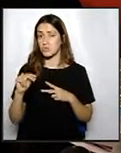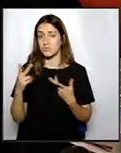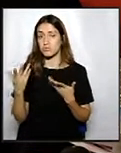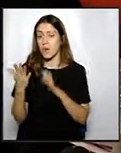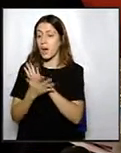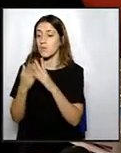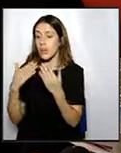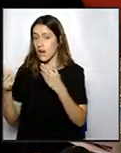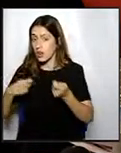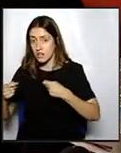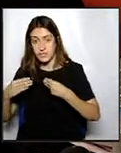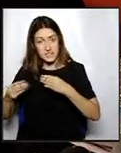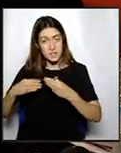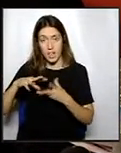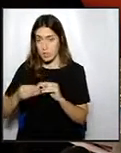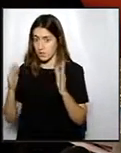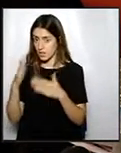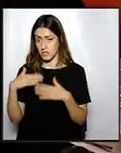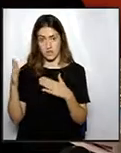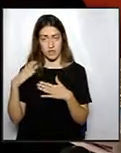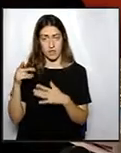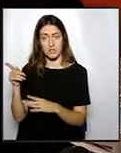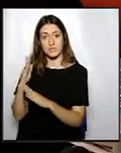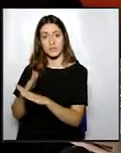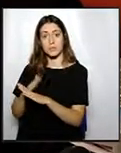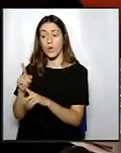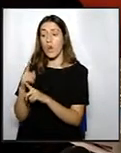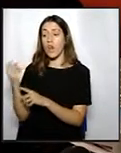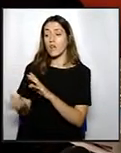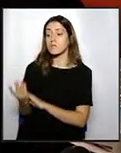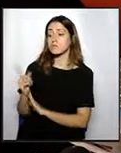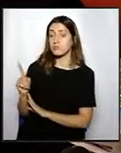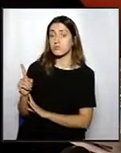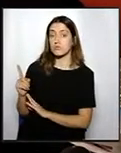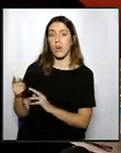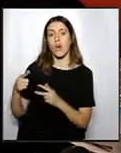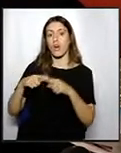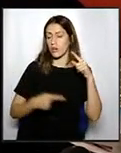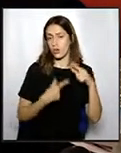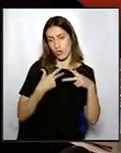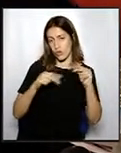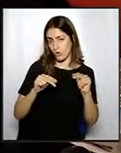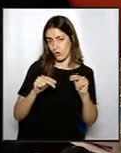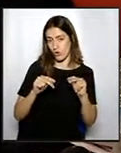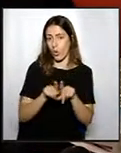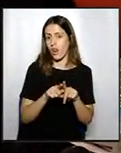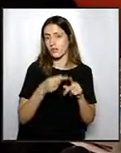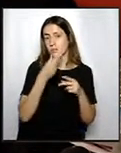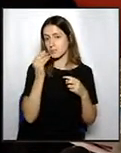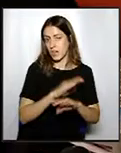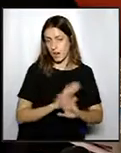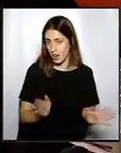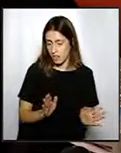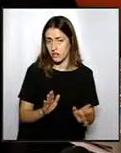el que sigui. Ja no ve, si no ve de les seves entranyes, tot és dolent o no serveix absolutament per res. Per tant,